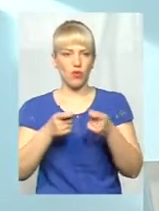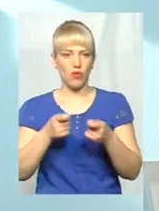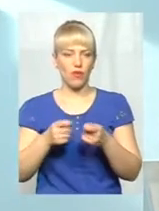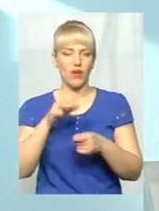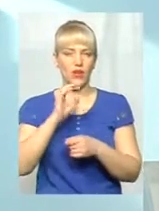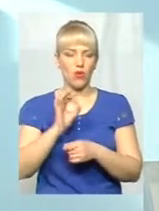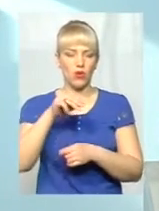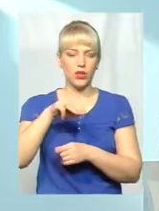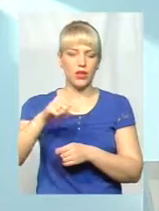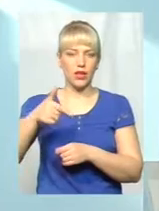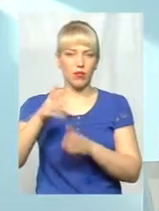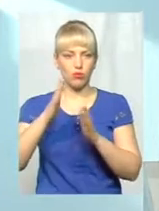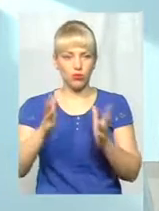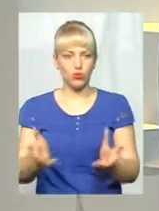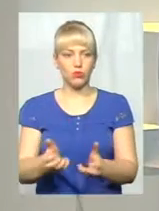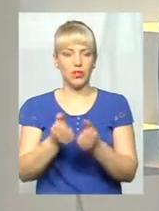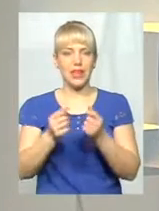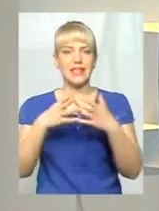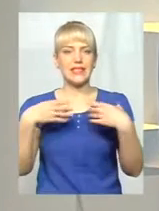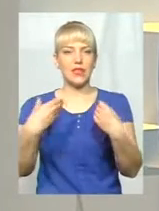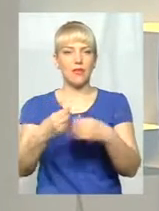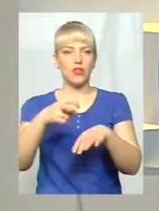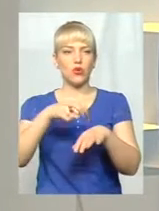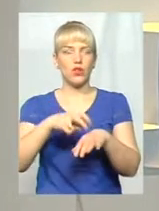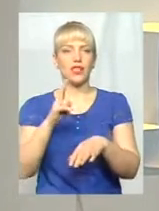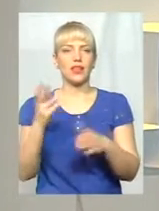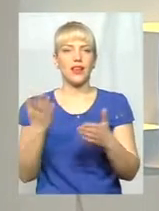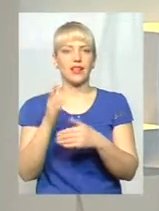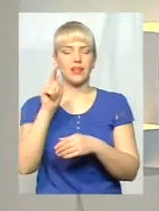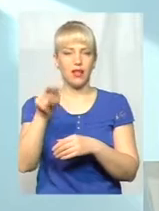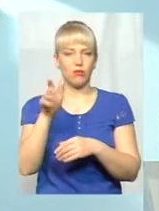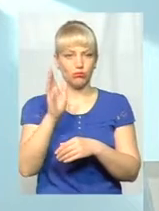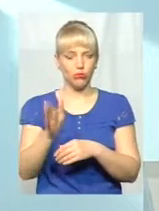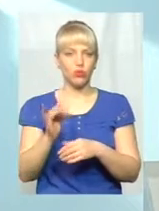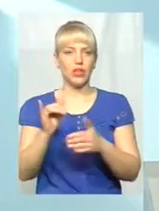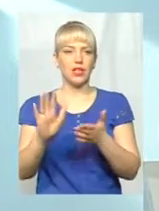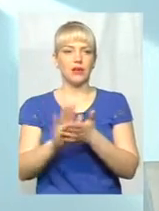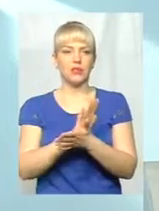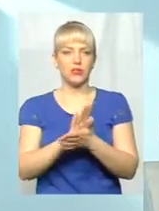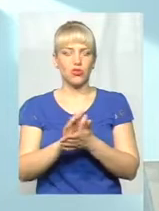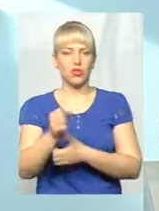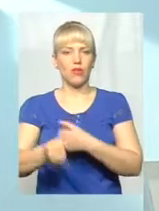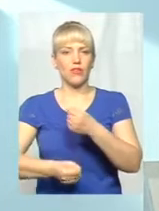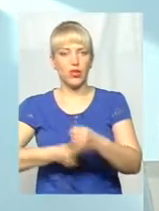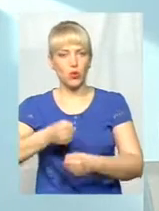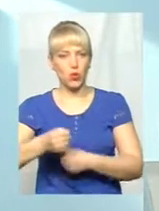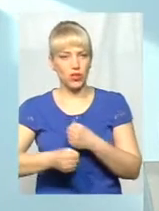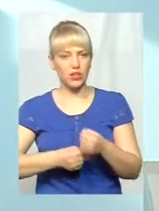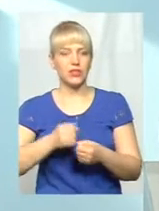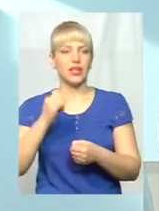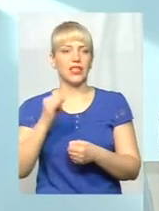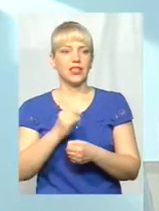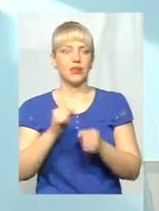будуть підтримувати сімейного лікаря, який там буде, це і безкоштовний доїзд йому, і